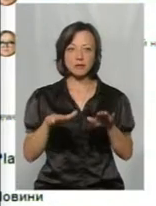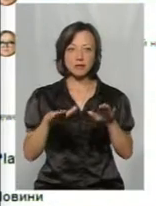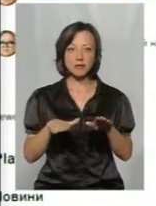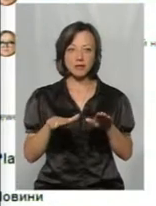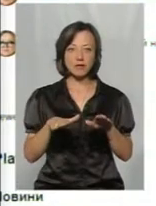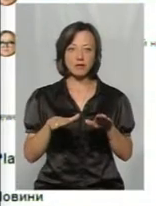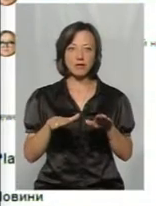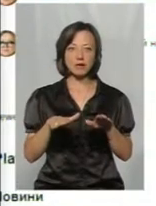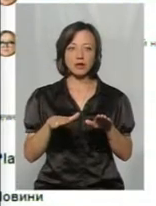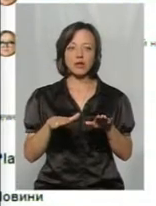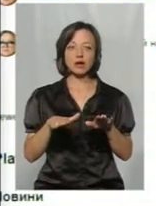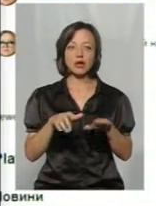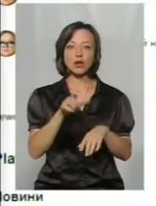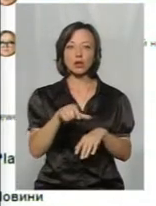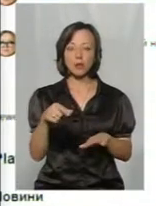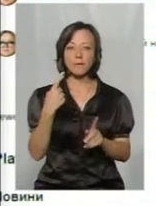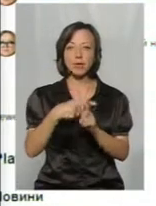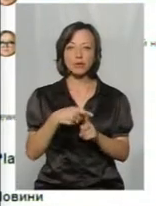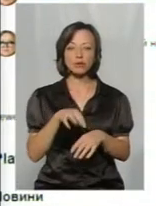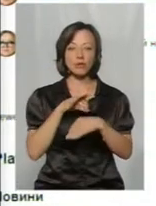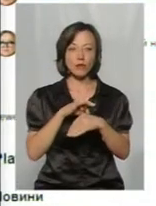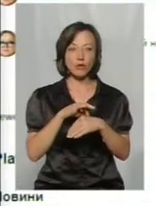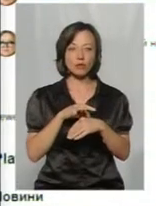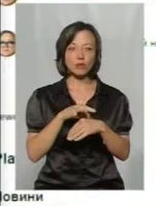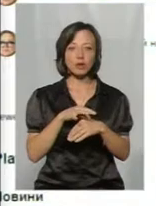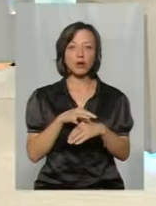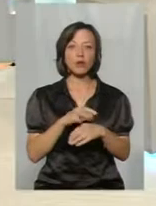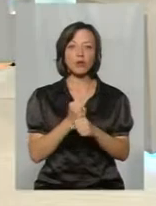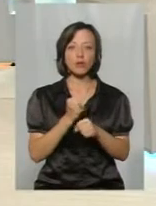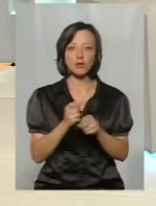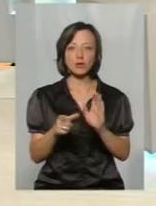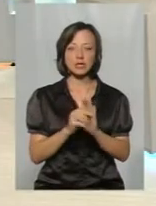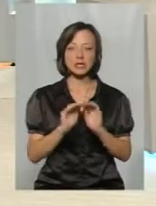так як діяти, і плюс проводимо роботу з дітьми в школах.